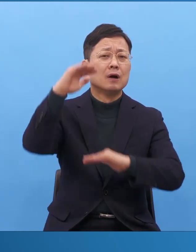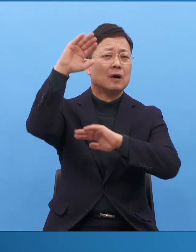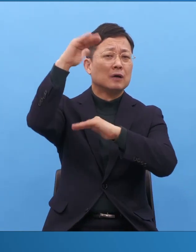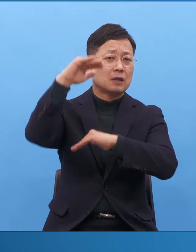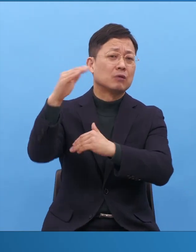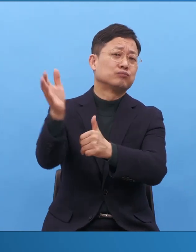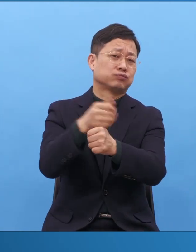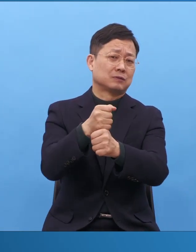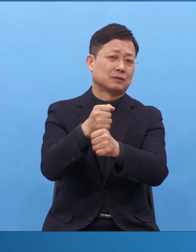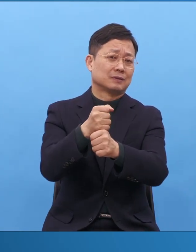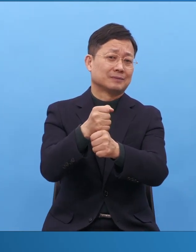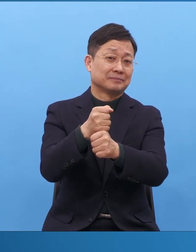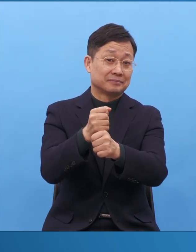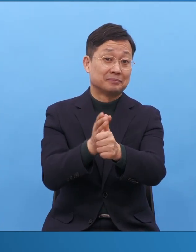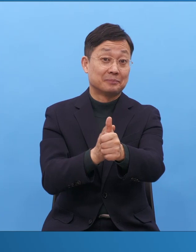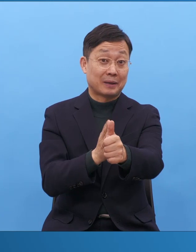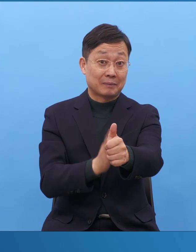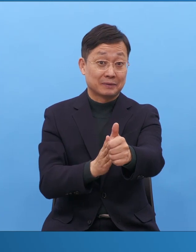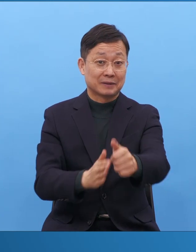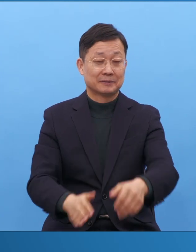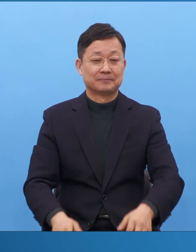돌아나와서 또 문제 왔잖아요.